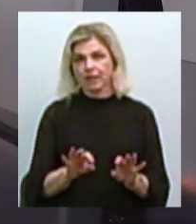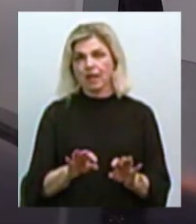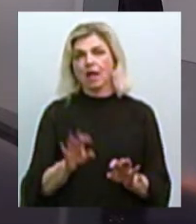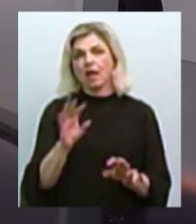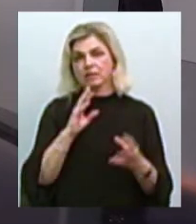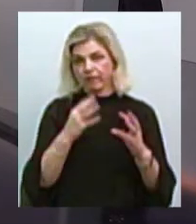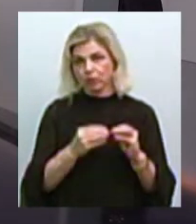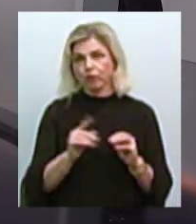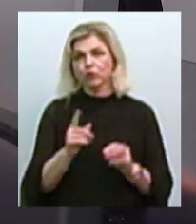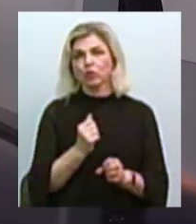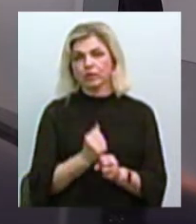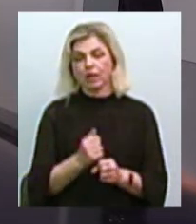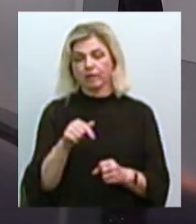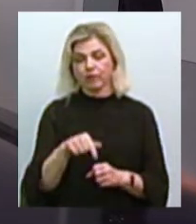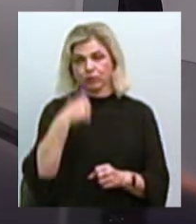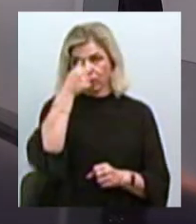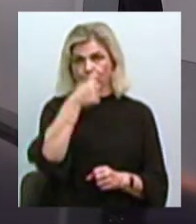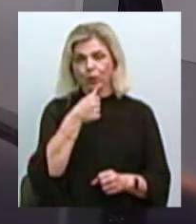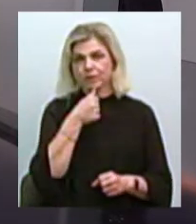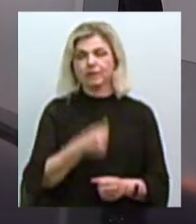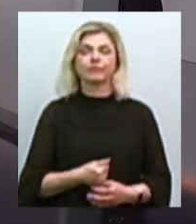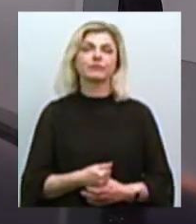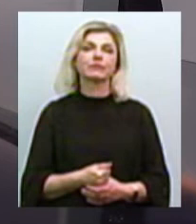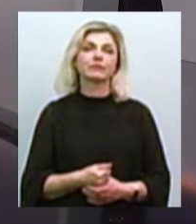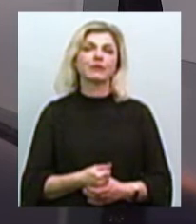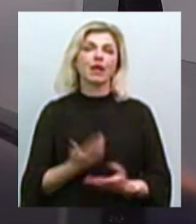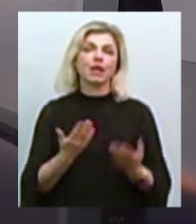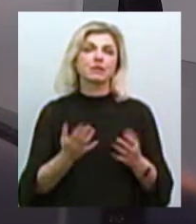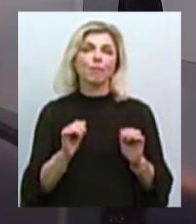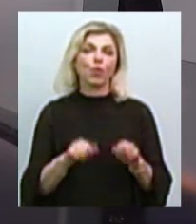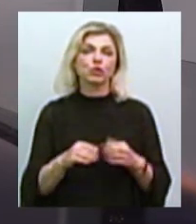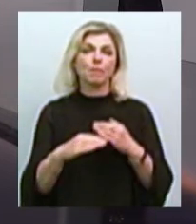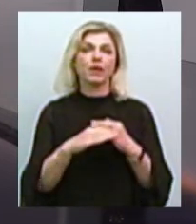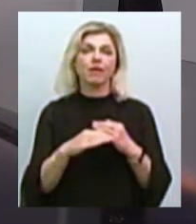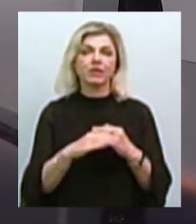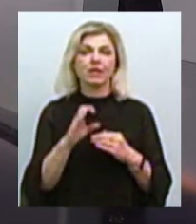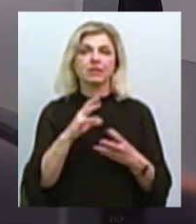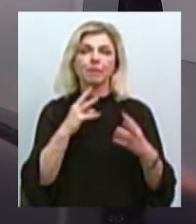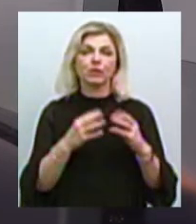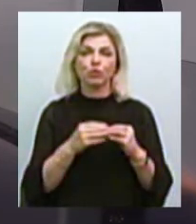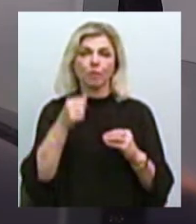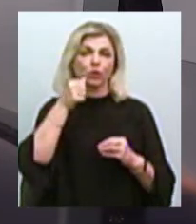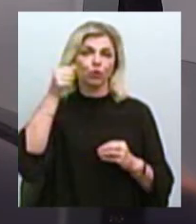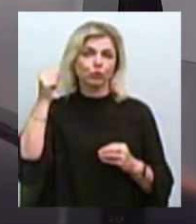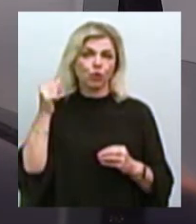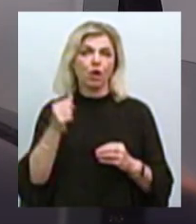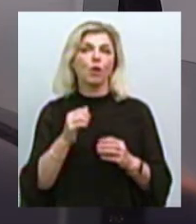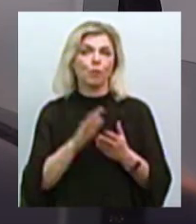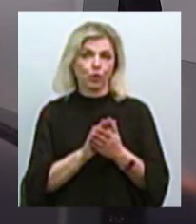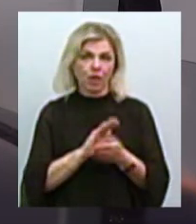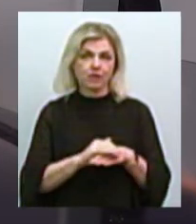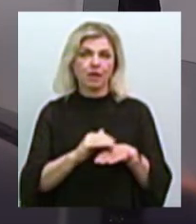прозвітувати про те, що робиться в поточному році, якщо можливо порівняти її з пісунками минулого. Будь ласка, 5 хвилин.